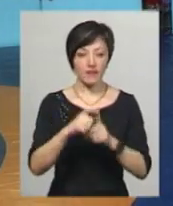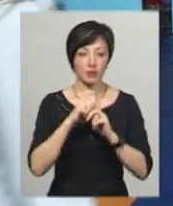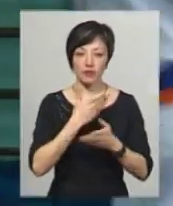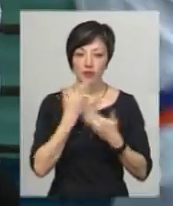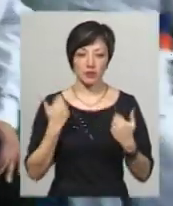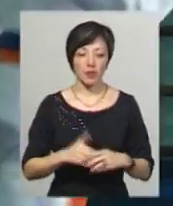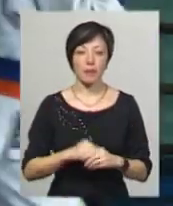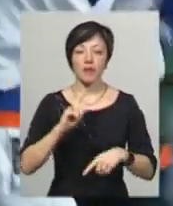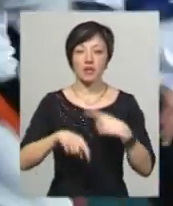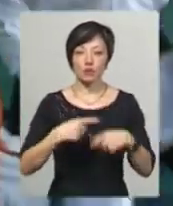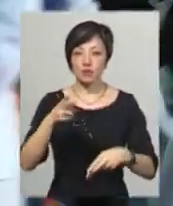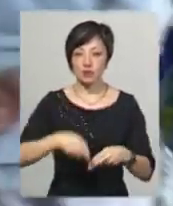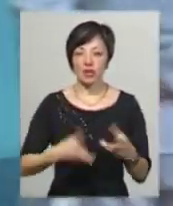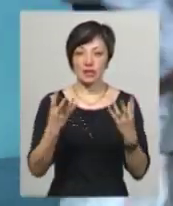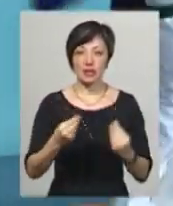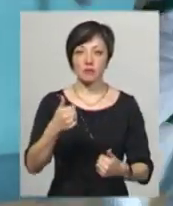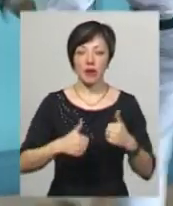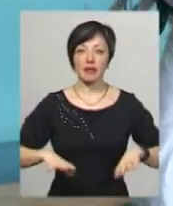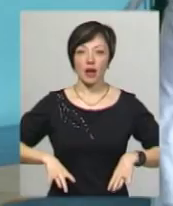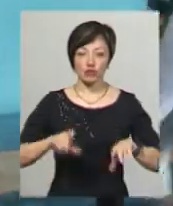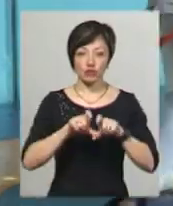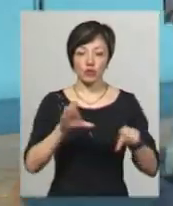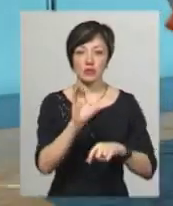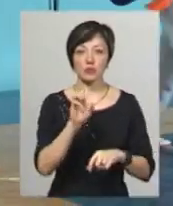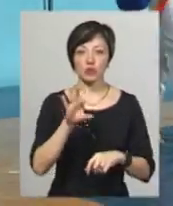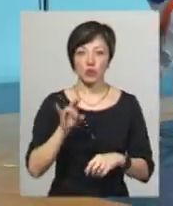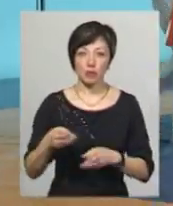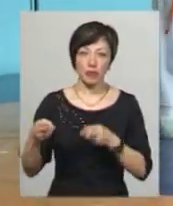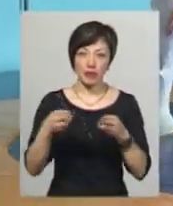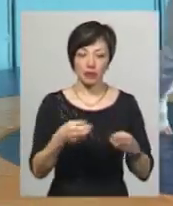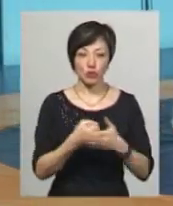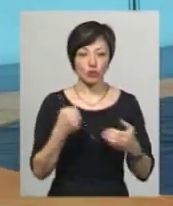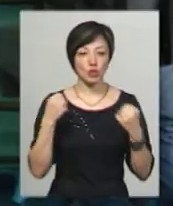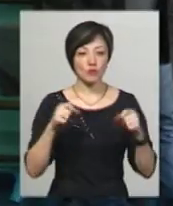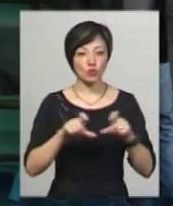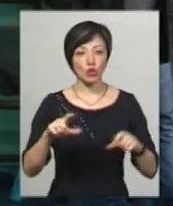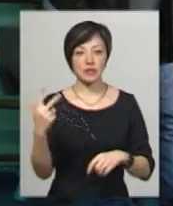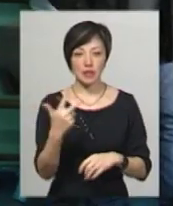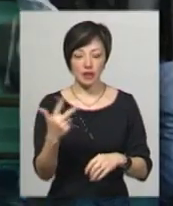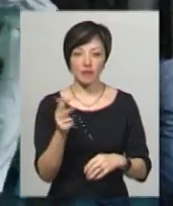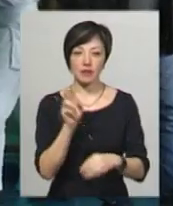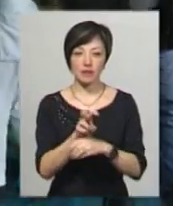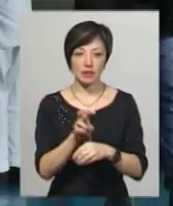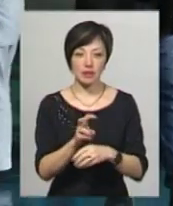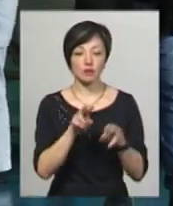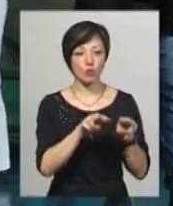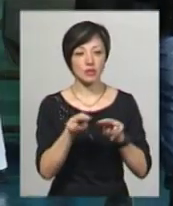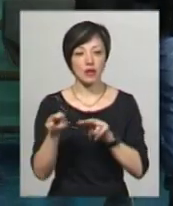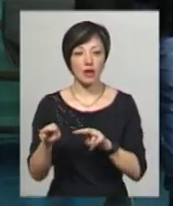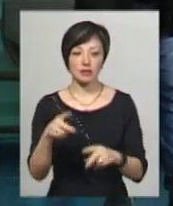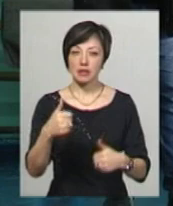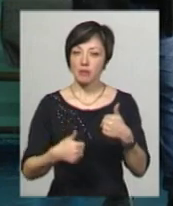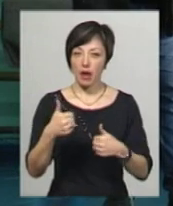отримали. У наступний завершальний день змагань тренери школи «Самсон право» приїхали до спортивної школи номер три, аби відвідатись та спостерігати за